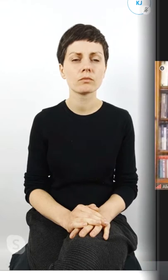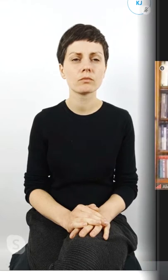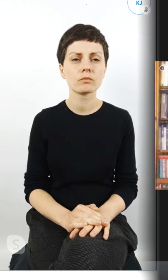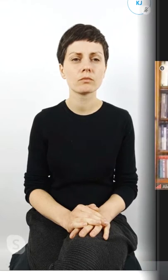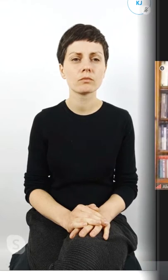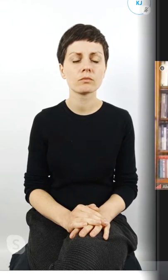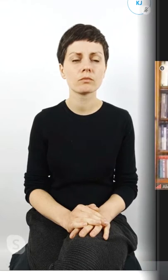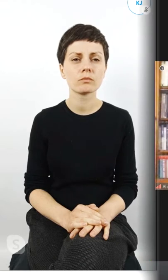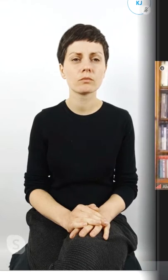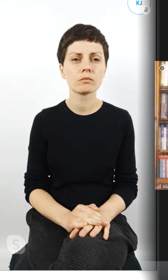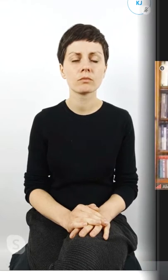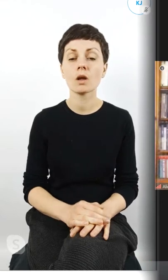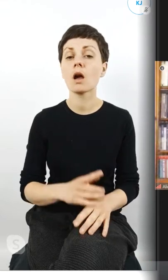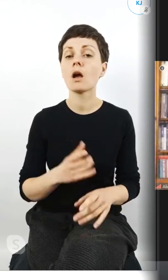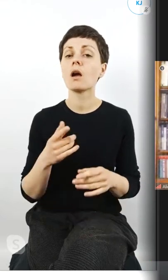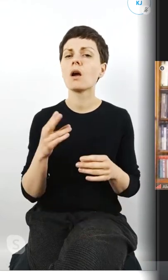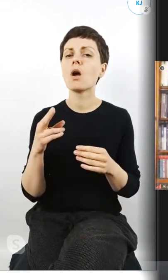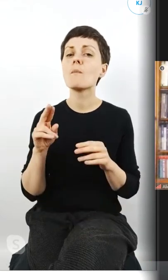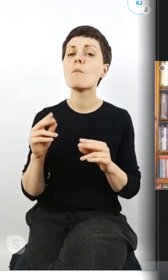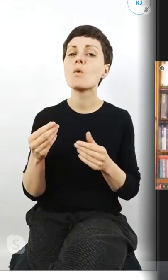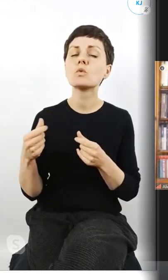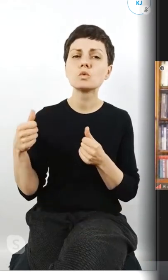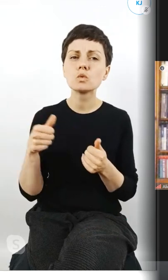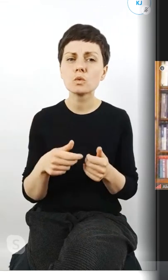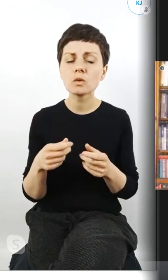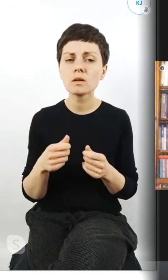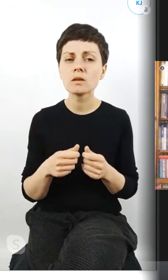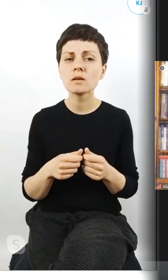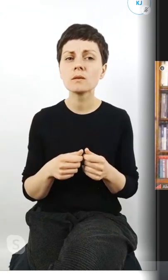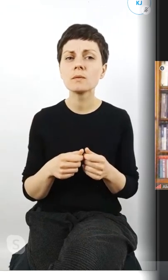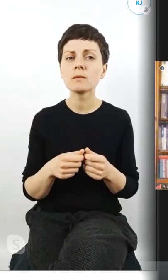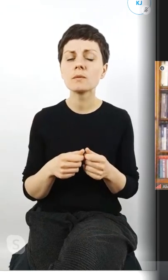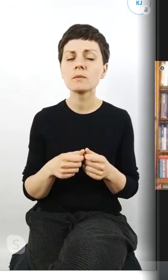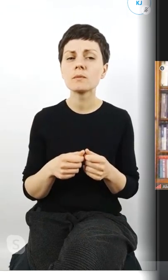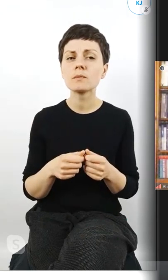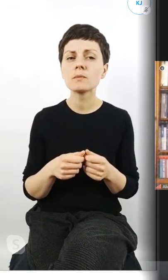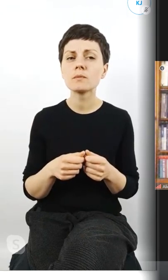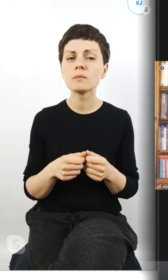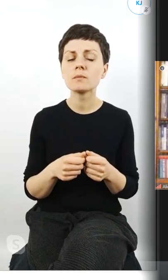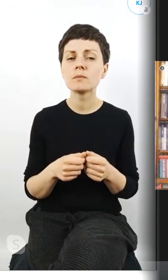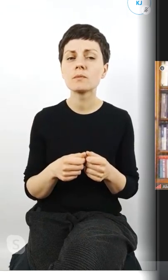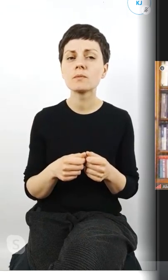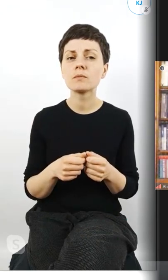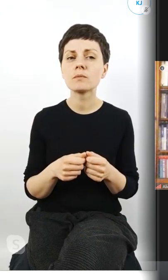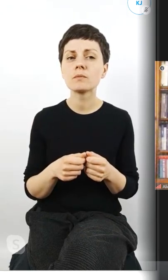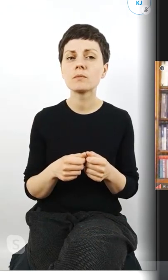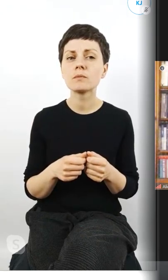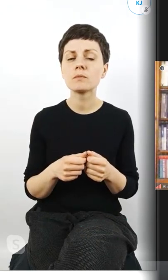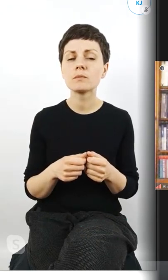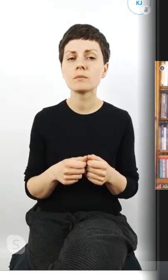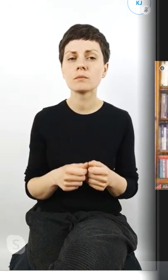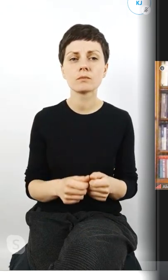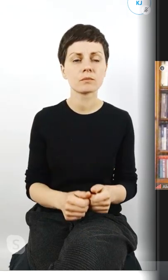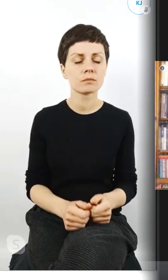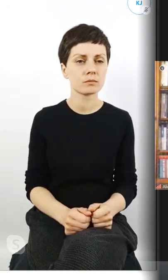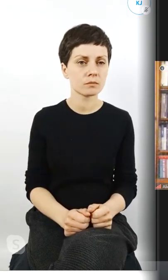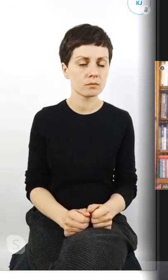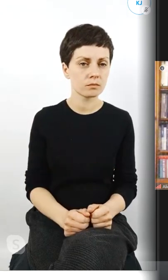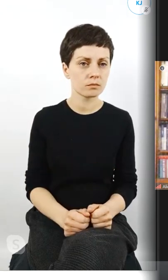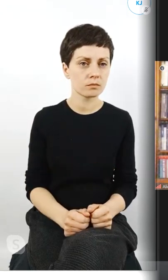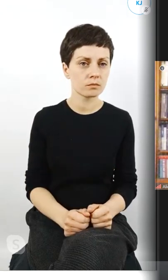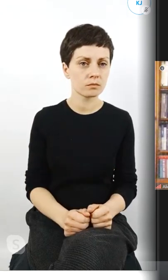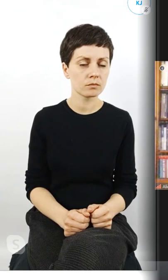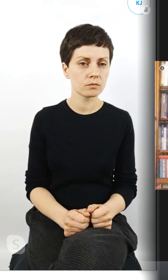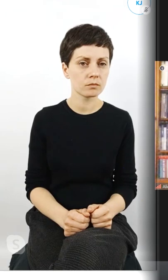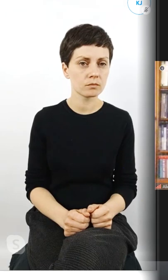środki natomiast na miejscu młodarza chyba bym mogła